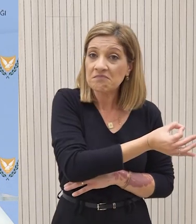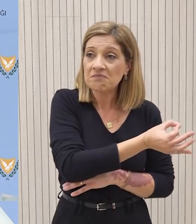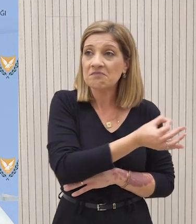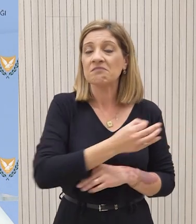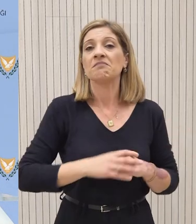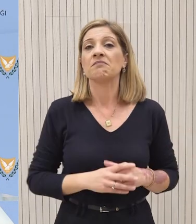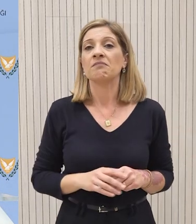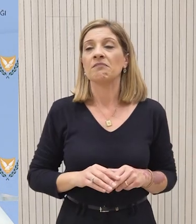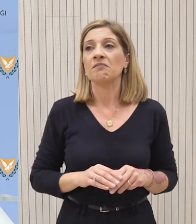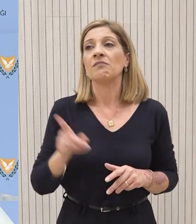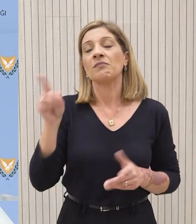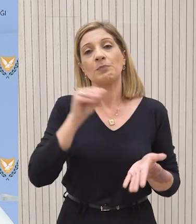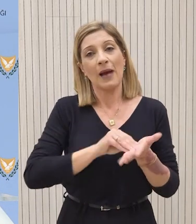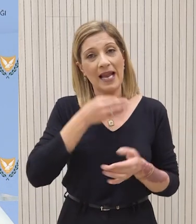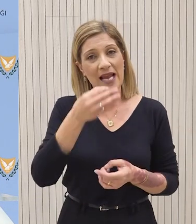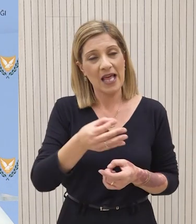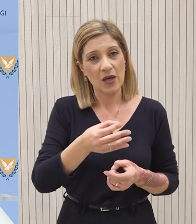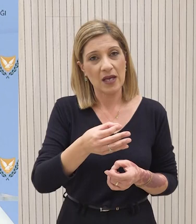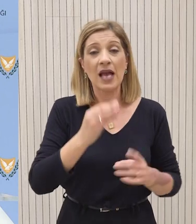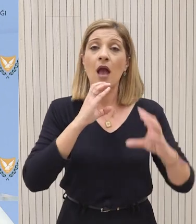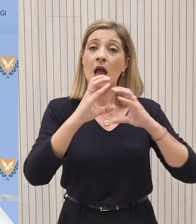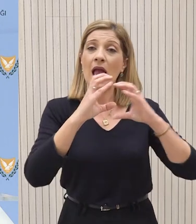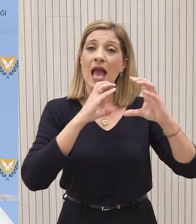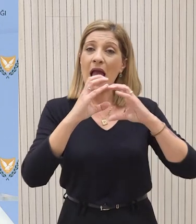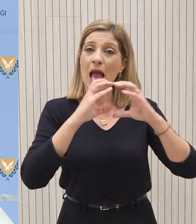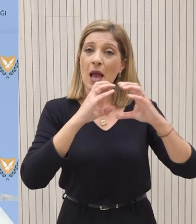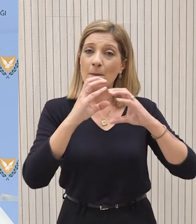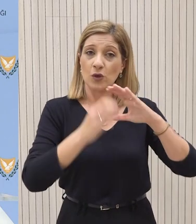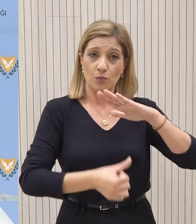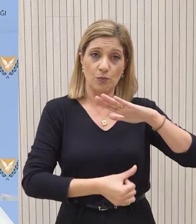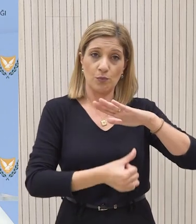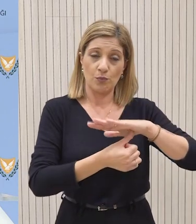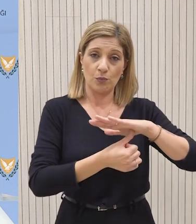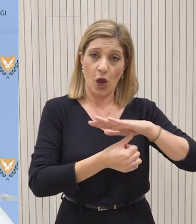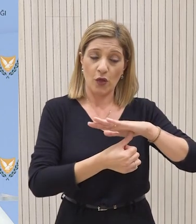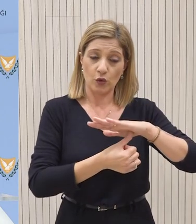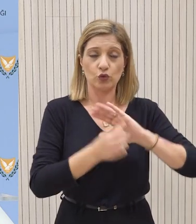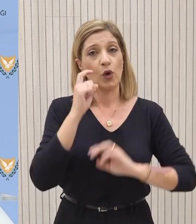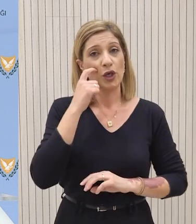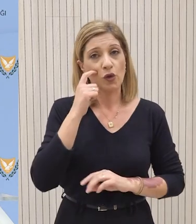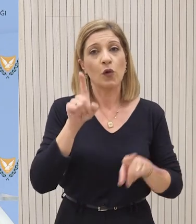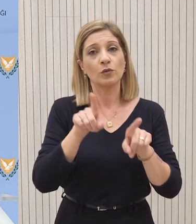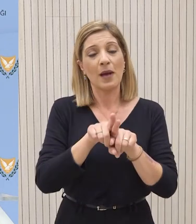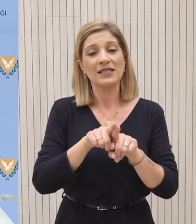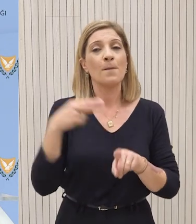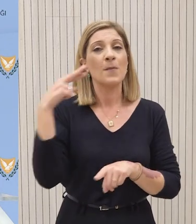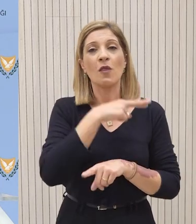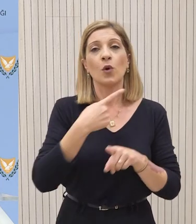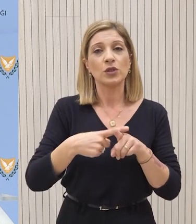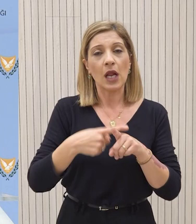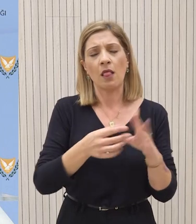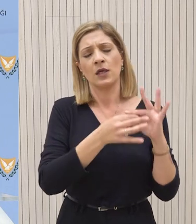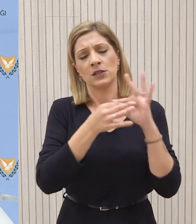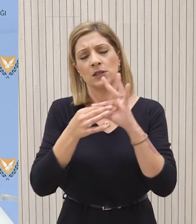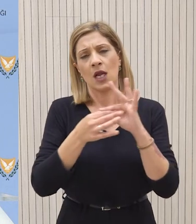της άνθρωσης τους. Επαναλαμβάνω ότι η επικοινωνία του πρόεδρου της Δημοκρατίας με τον Έλληνα Πρωθυπουργό είναι συχνή και διαρκής.